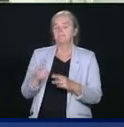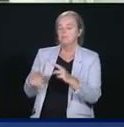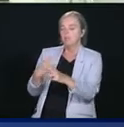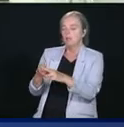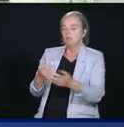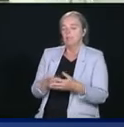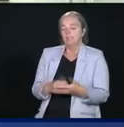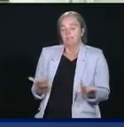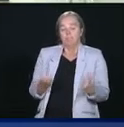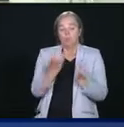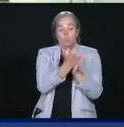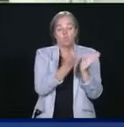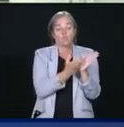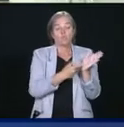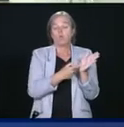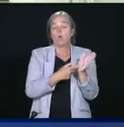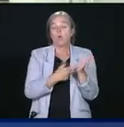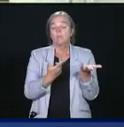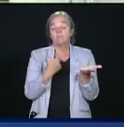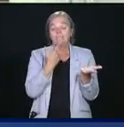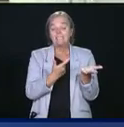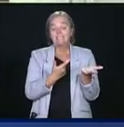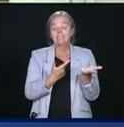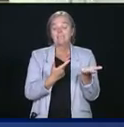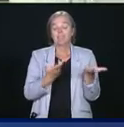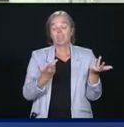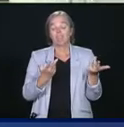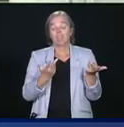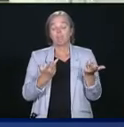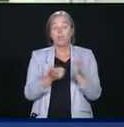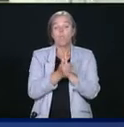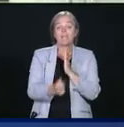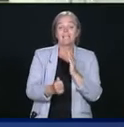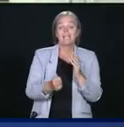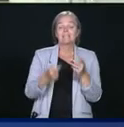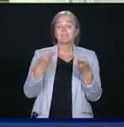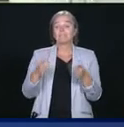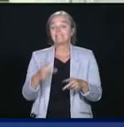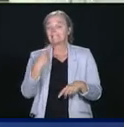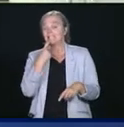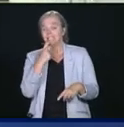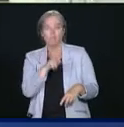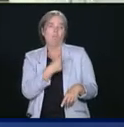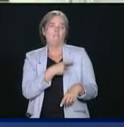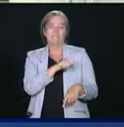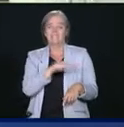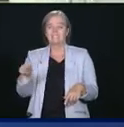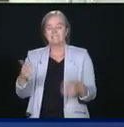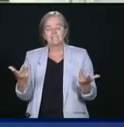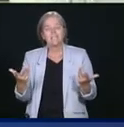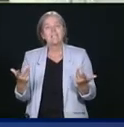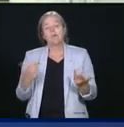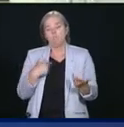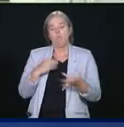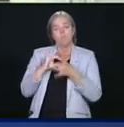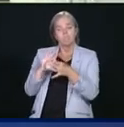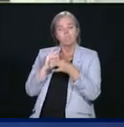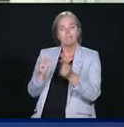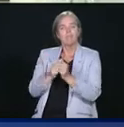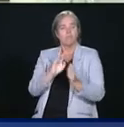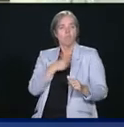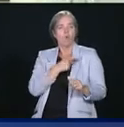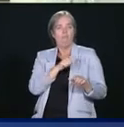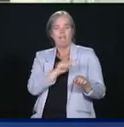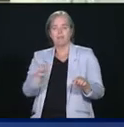par notre Constitution. Nous travaillons avec les provinces pour établir des façons d'aider les municipalités. Mais